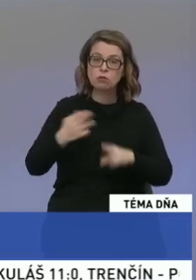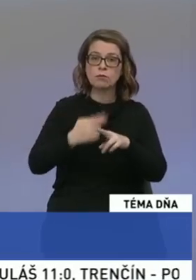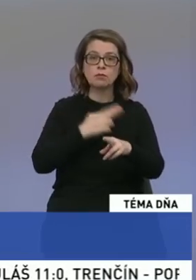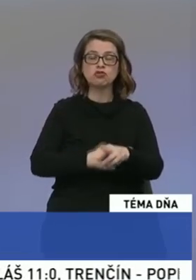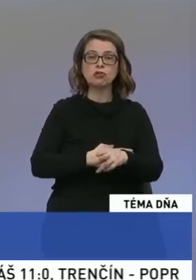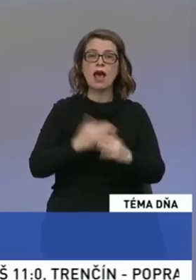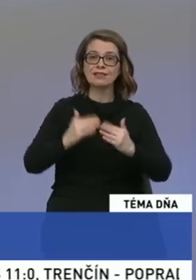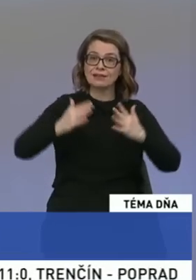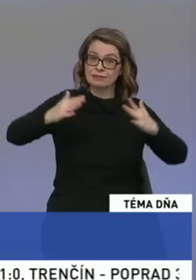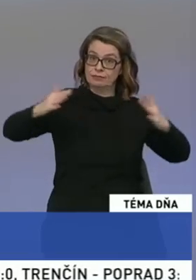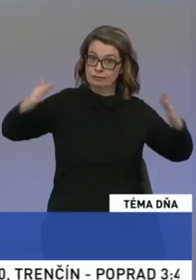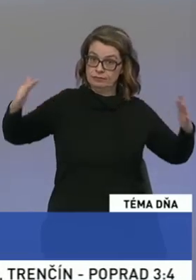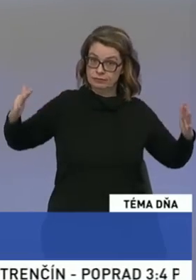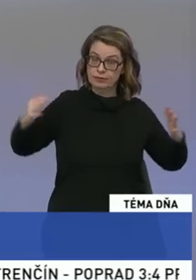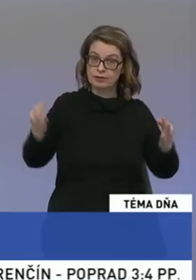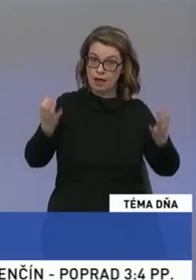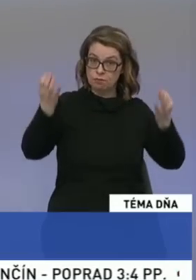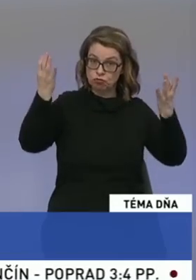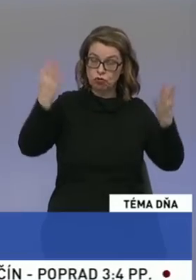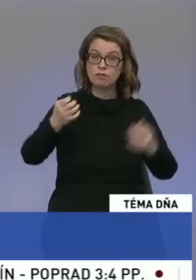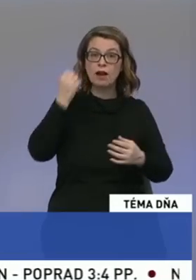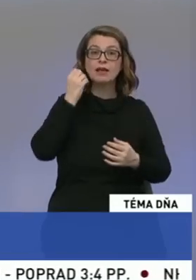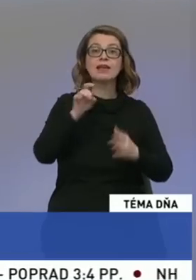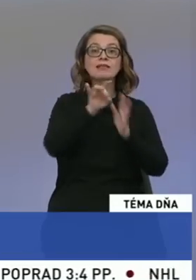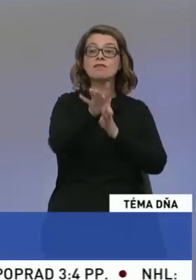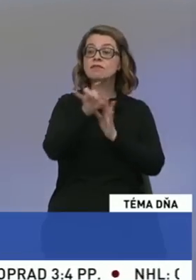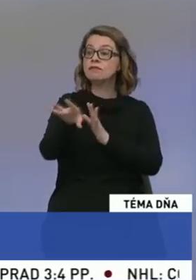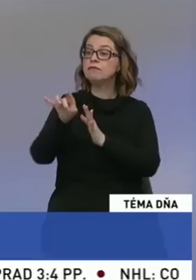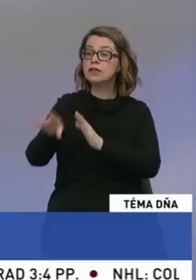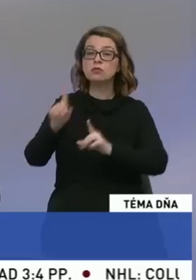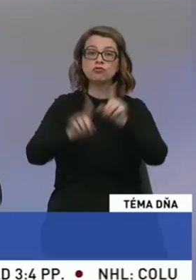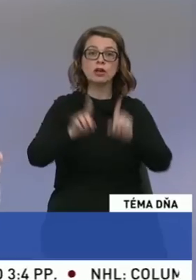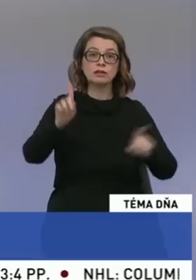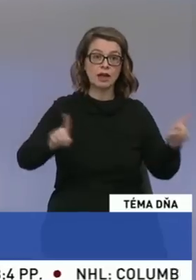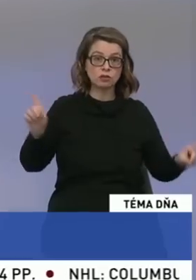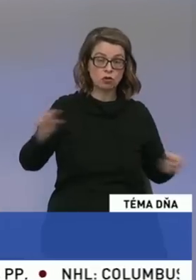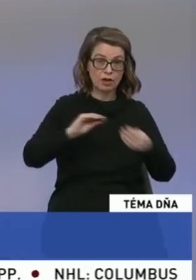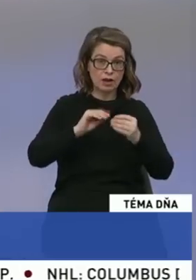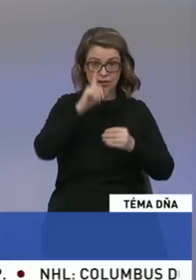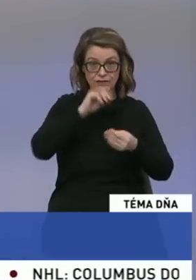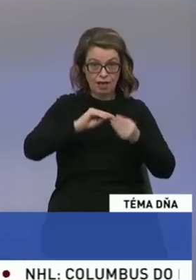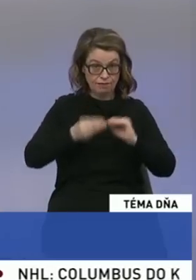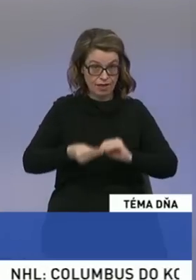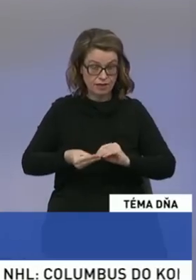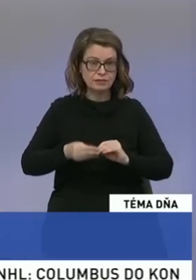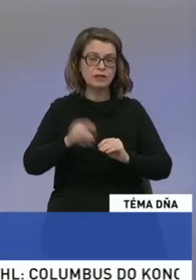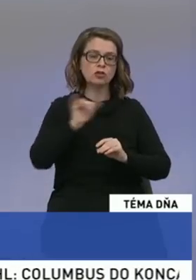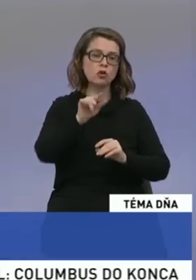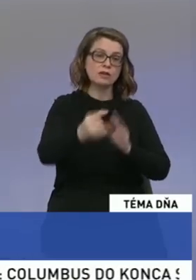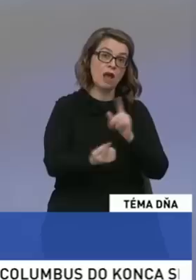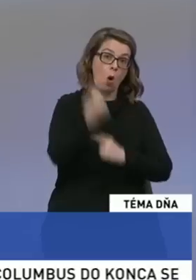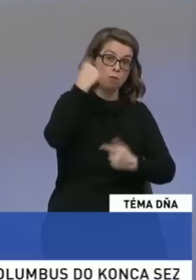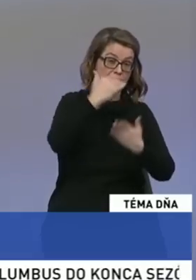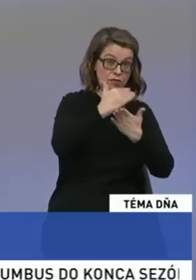ako taký rastol, tak keď sa vylúčia niektoré tie kolizné body, ktoré v tých programoch politických stran občas sa objavia,